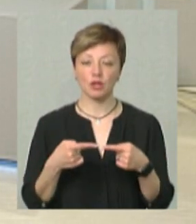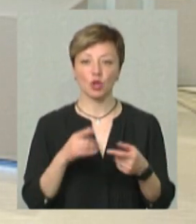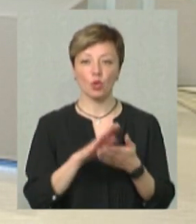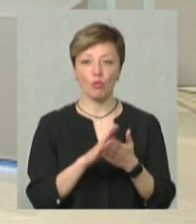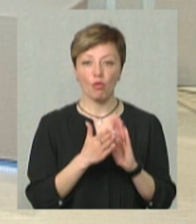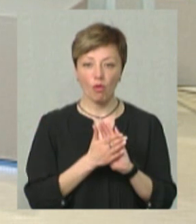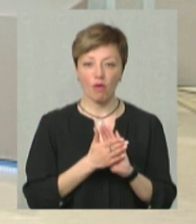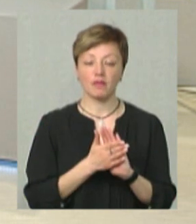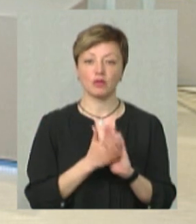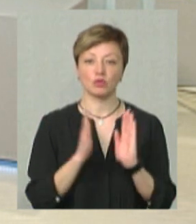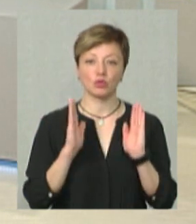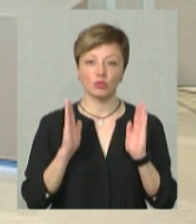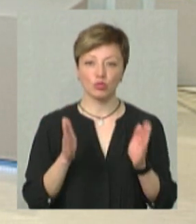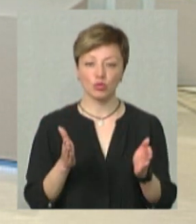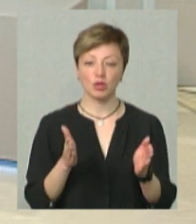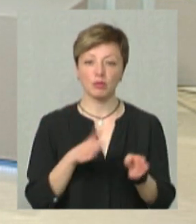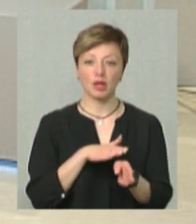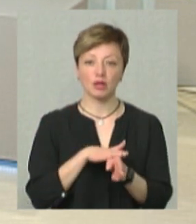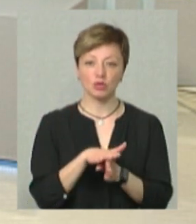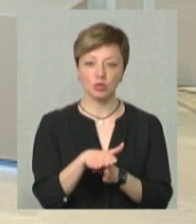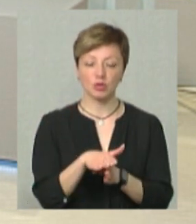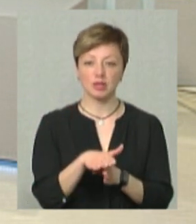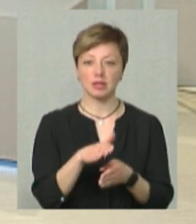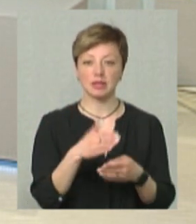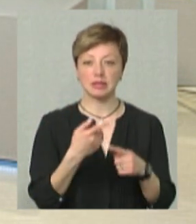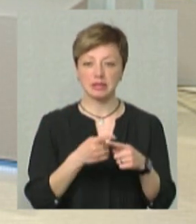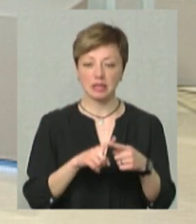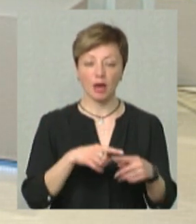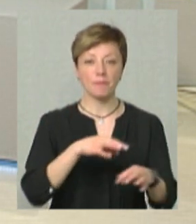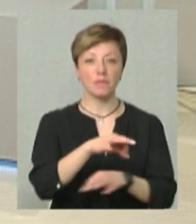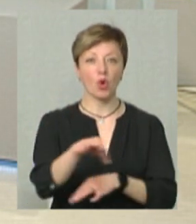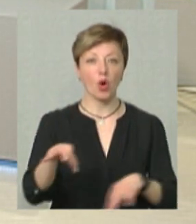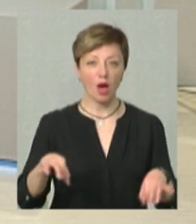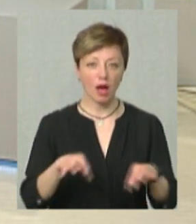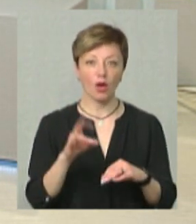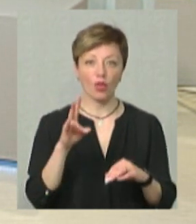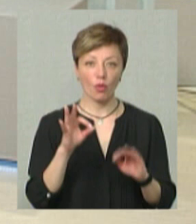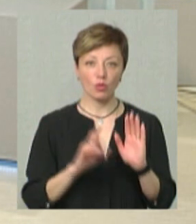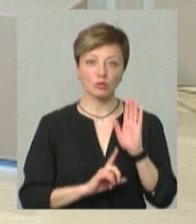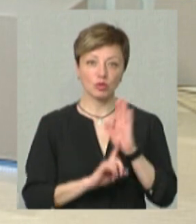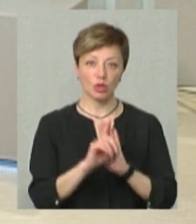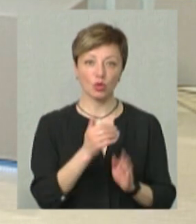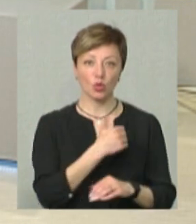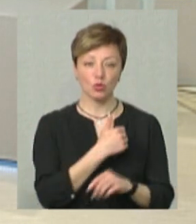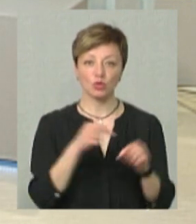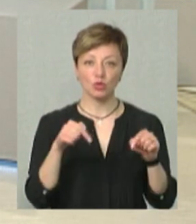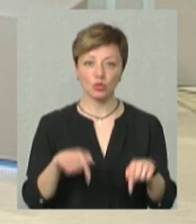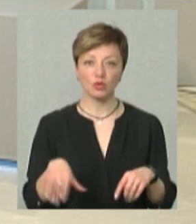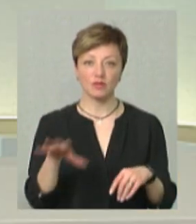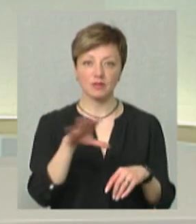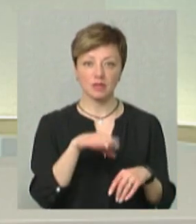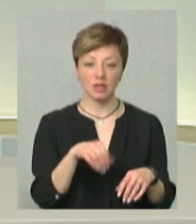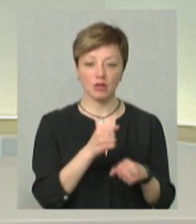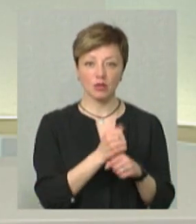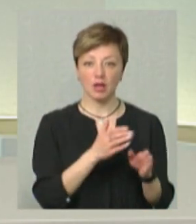Ми будемо реалізовувати там ці проекти, але спочатку ми хочемо тут все не робити.